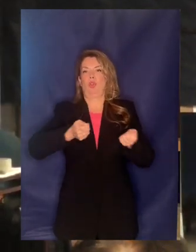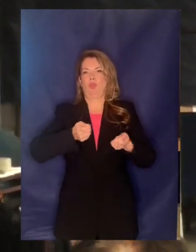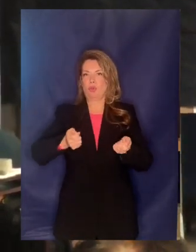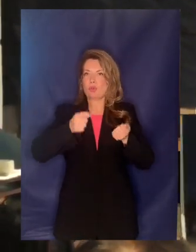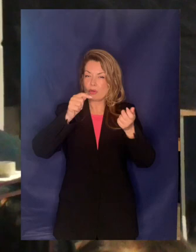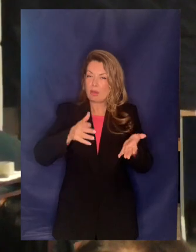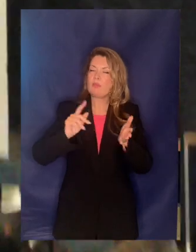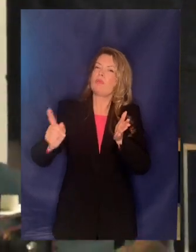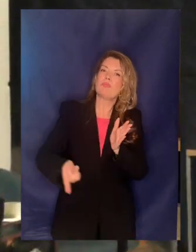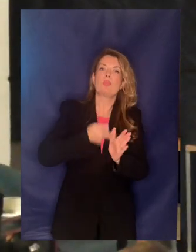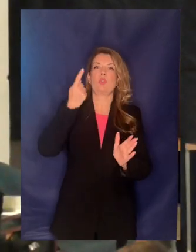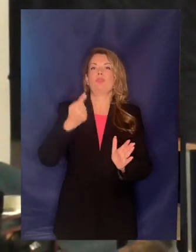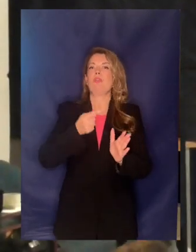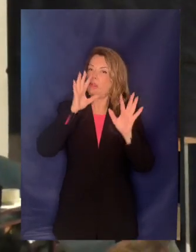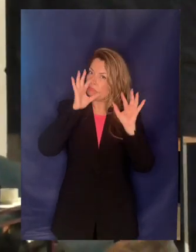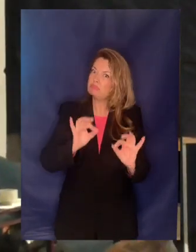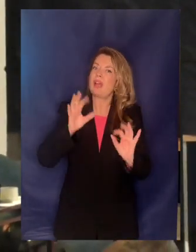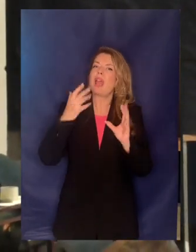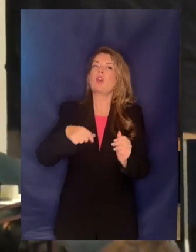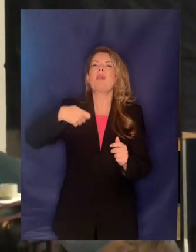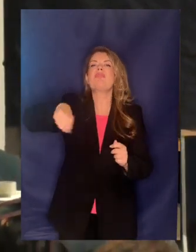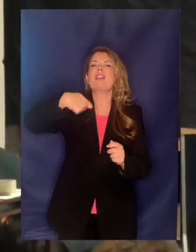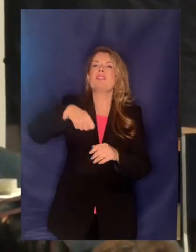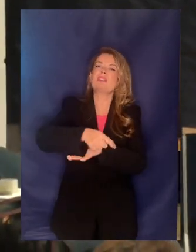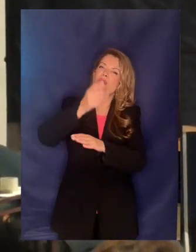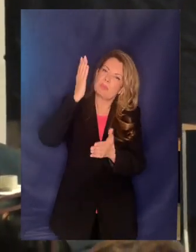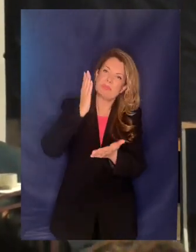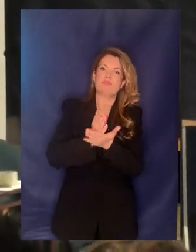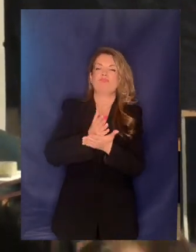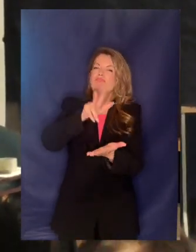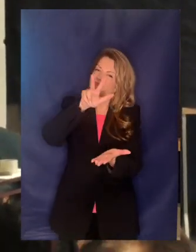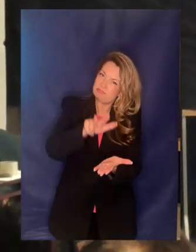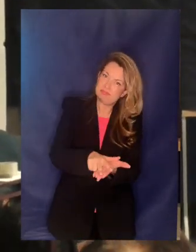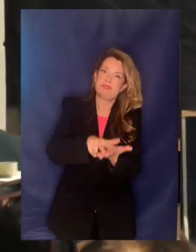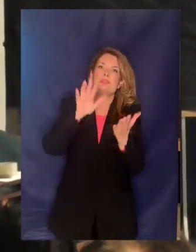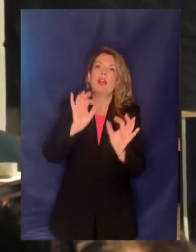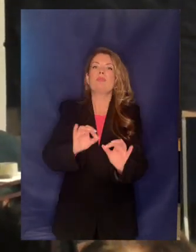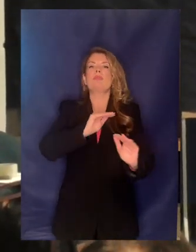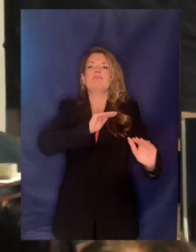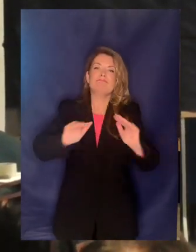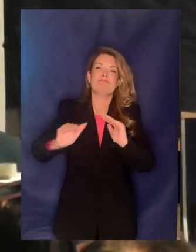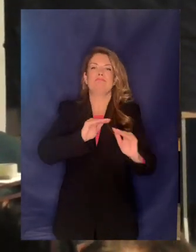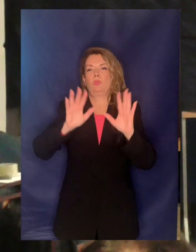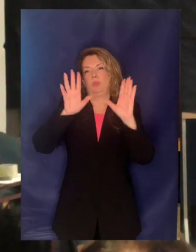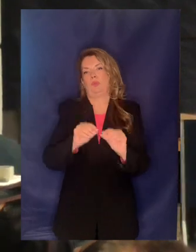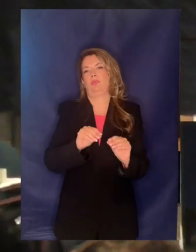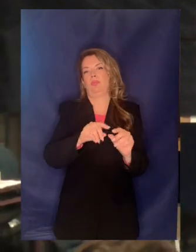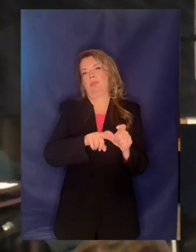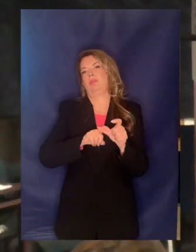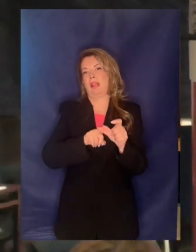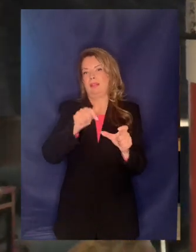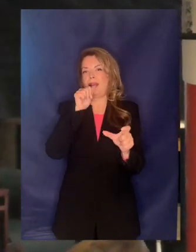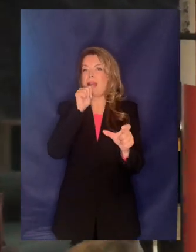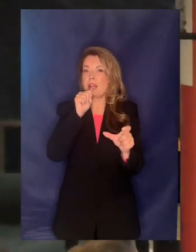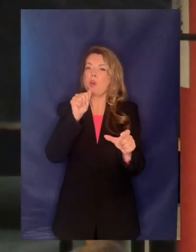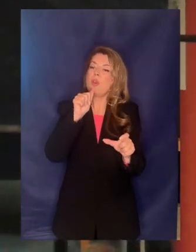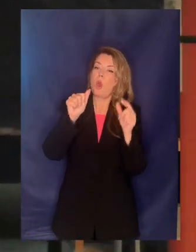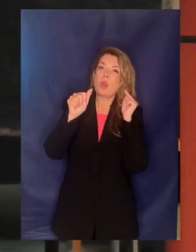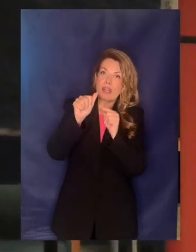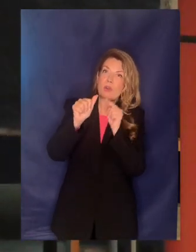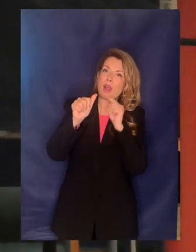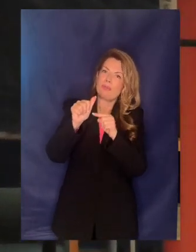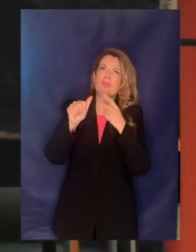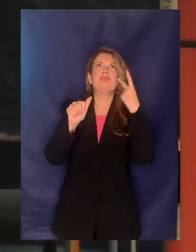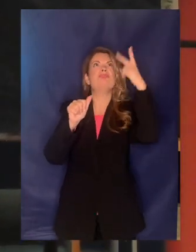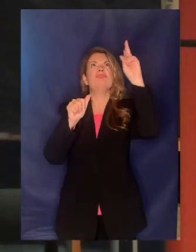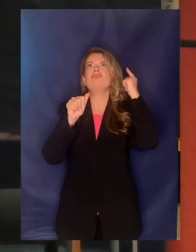ότι είναι η πρώτη φορά που έχουμε δικαστικές αποφάσεις οι οποίες διασφαλίζουν σε τέτοιο βαθμό ένα δημόσιο αγαθό νομίζω είναι η πρώτη φορά που